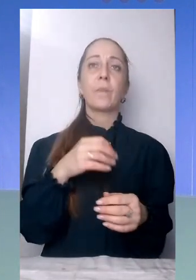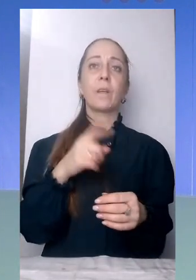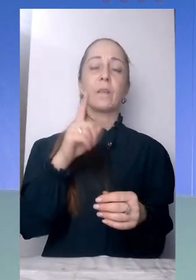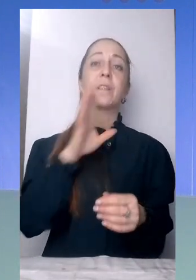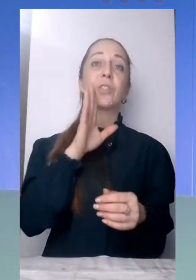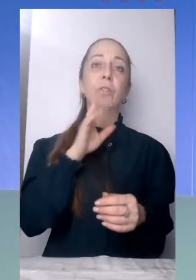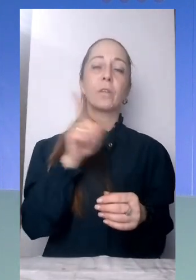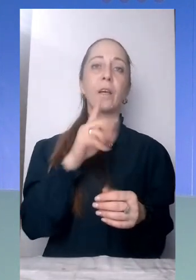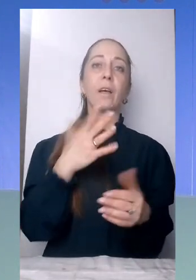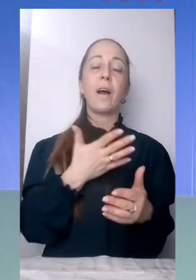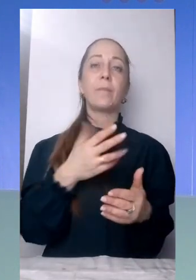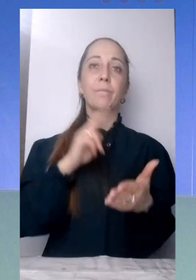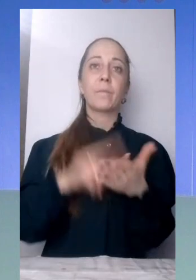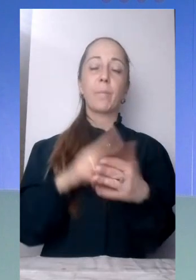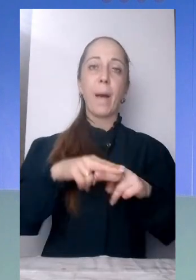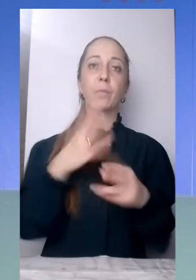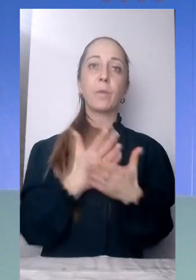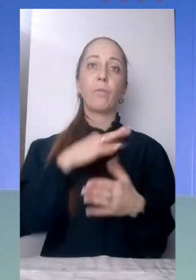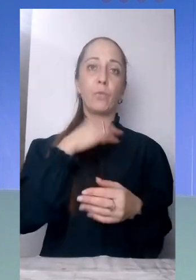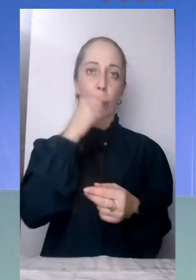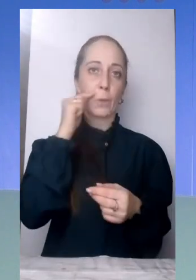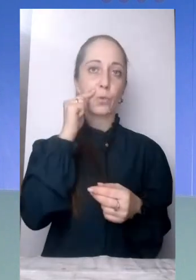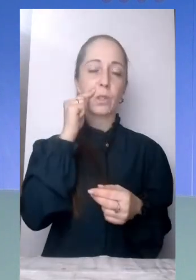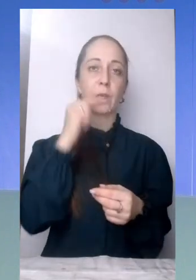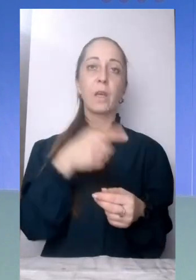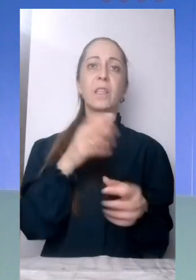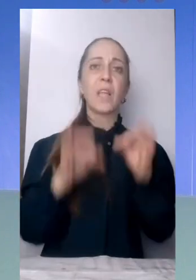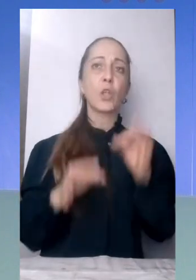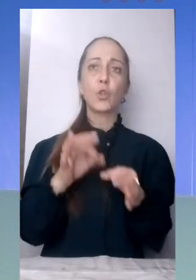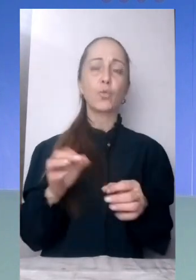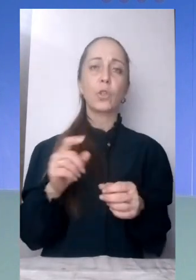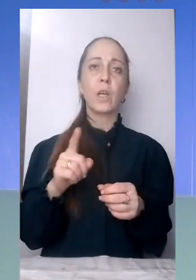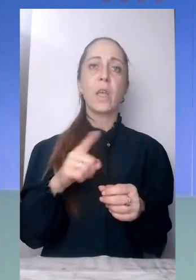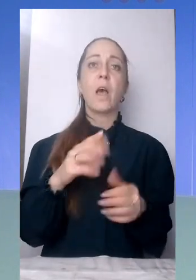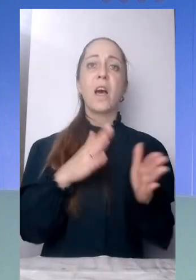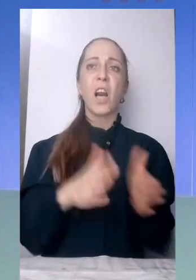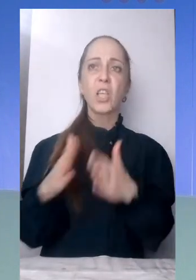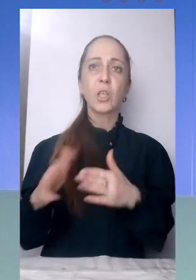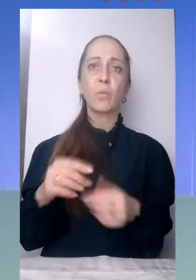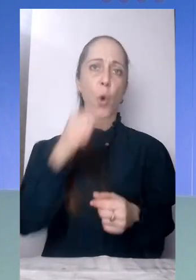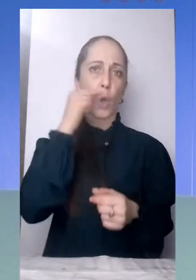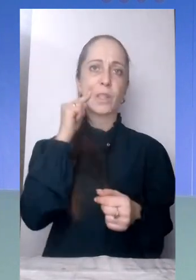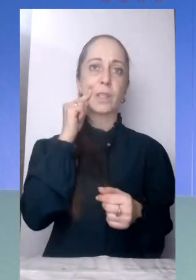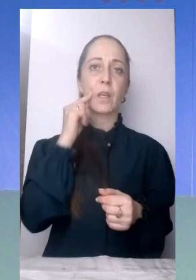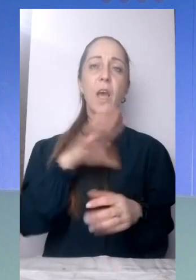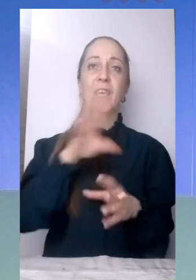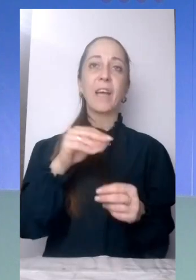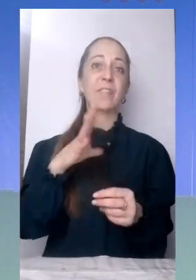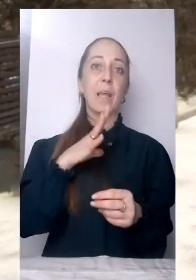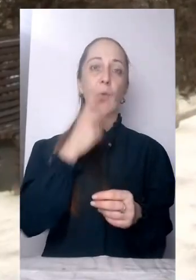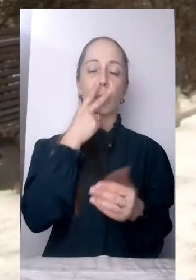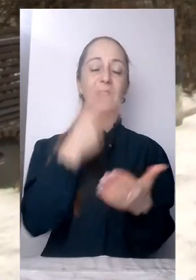Єлизавета Романова. Каже, засуджує дії чинного політичного режиму Росії. Як усе відбувалось, переглядайте у сюжеті Дарії Шевченко.